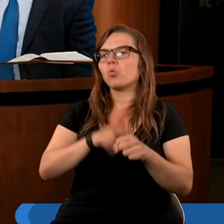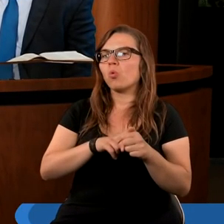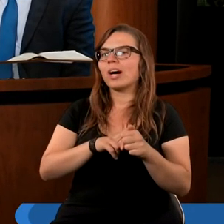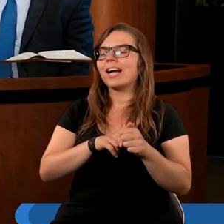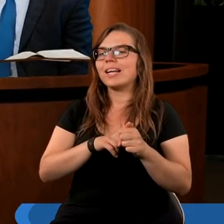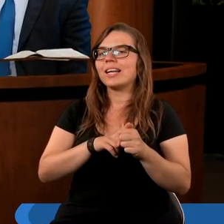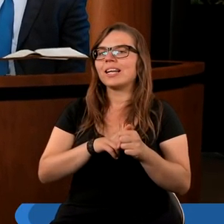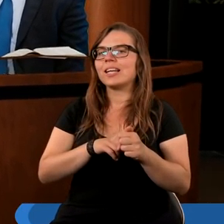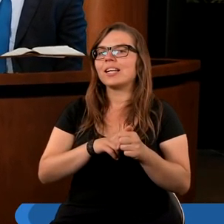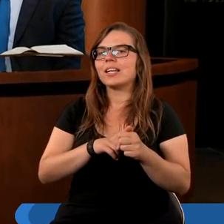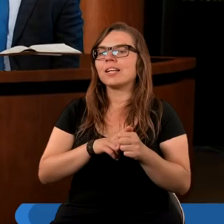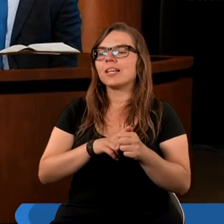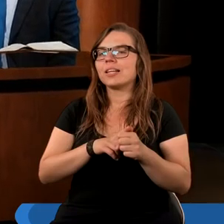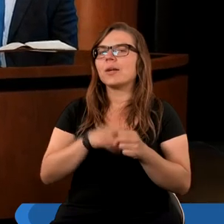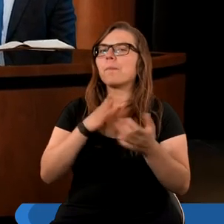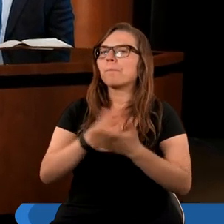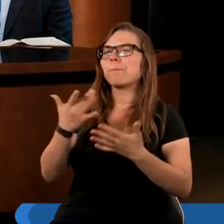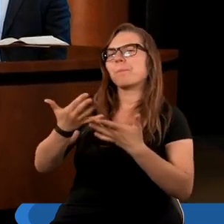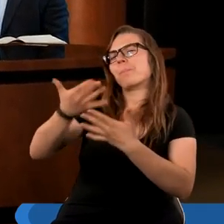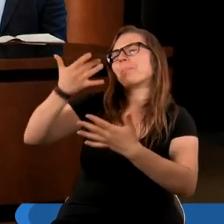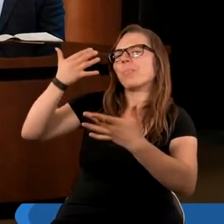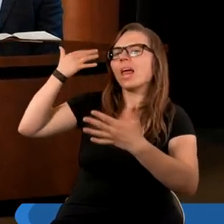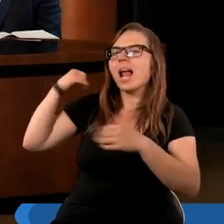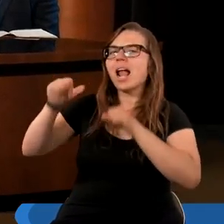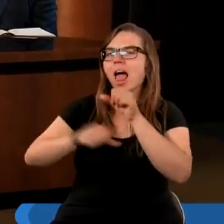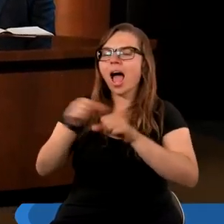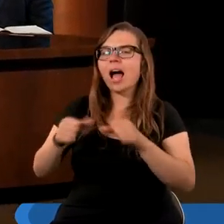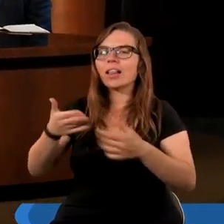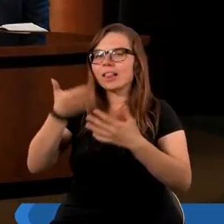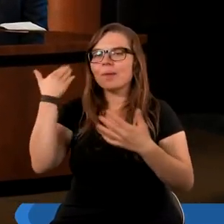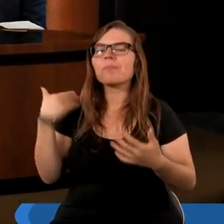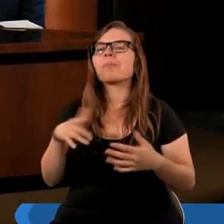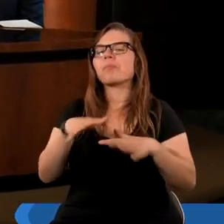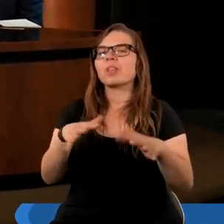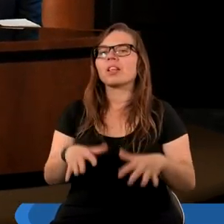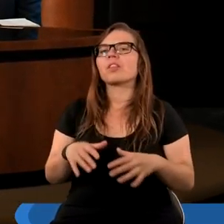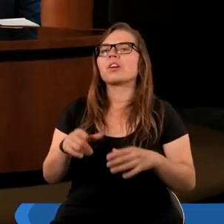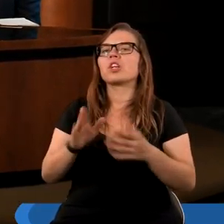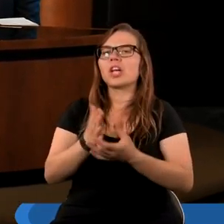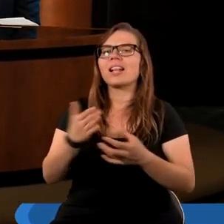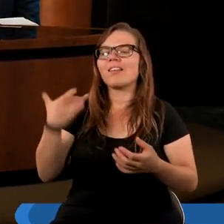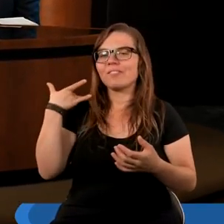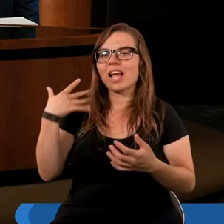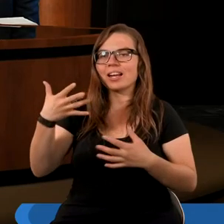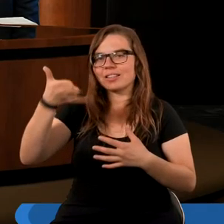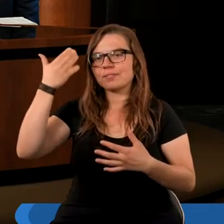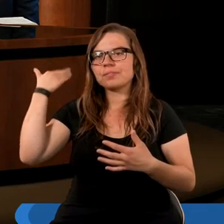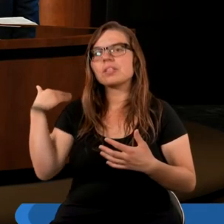przez wieki, przez wieki, przez długie, średnie wieki